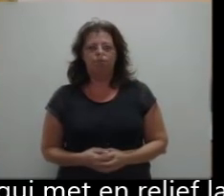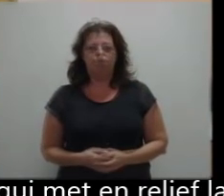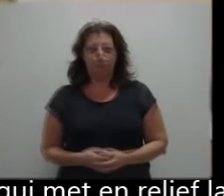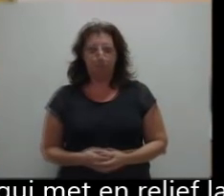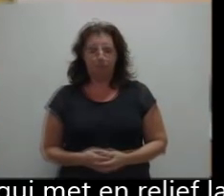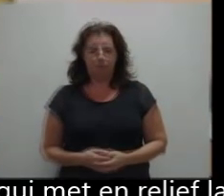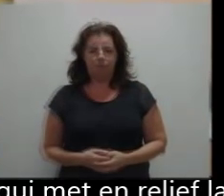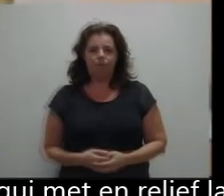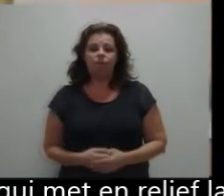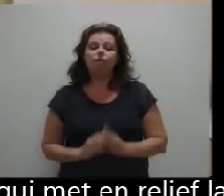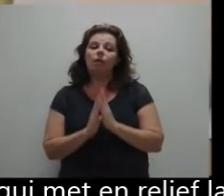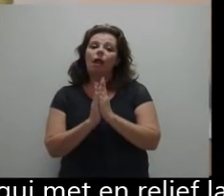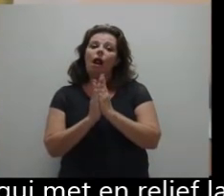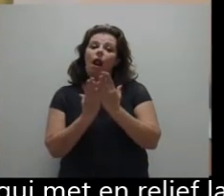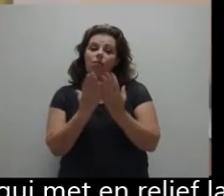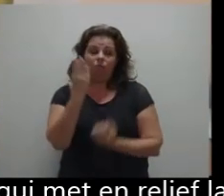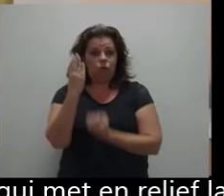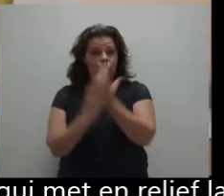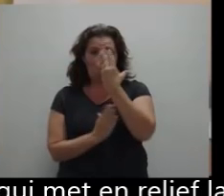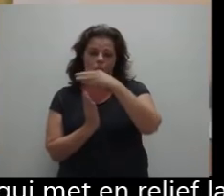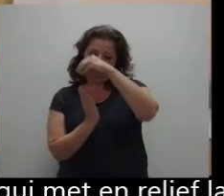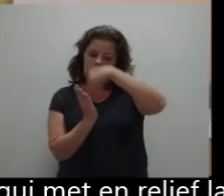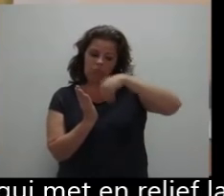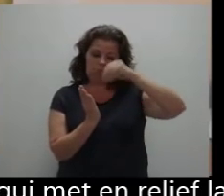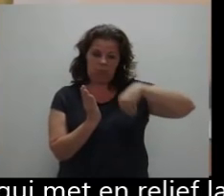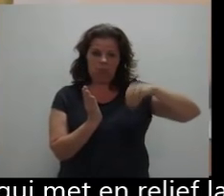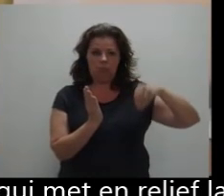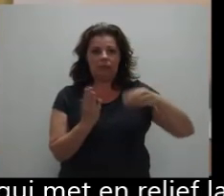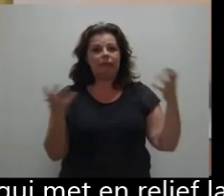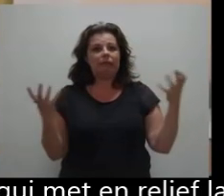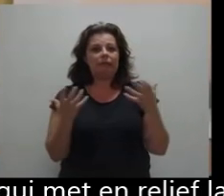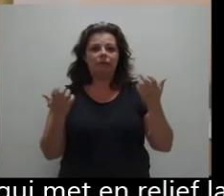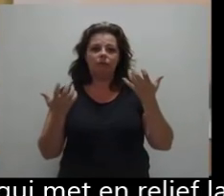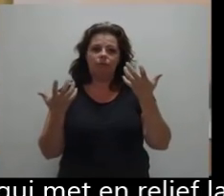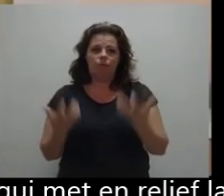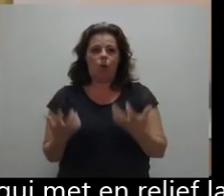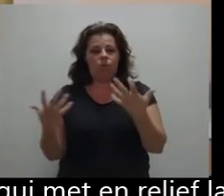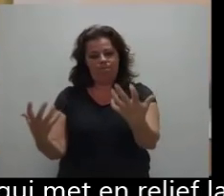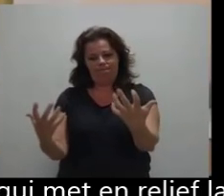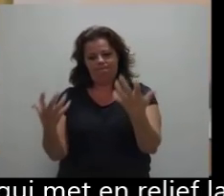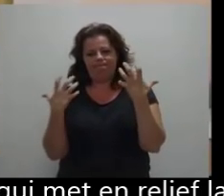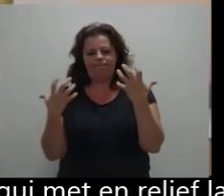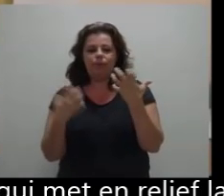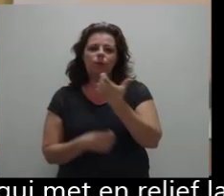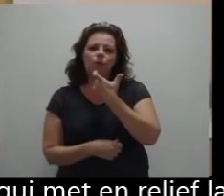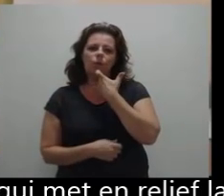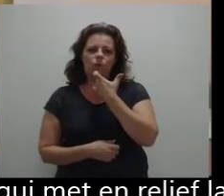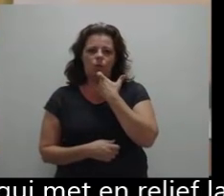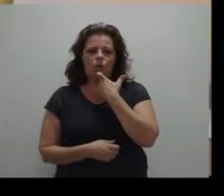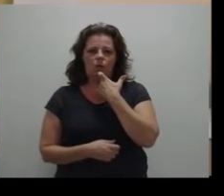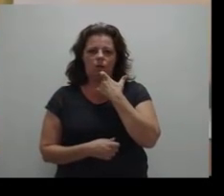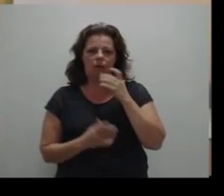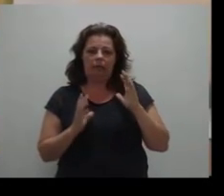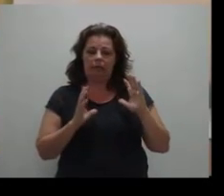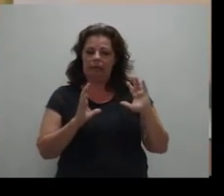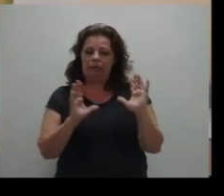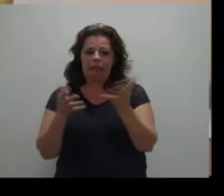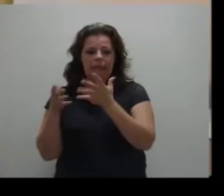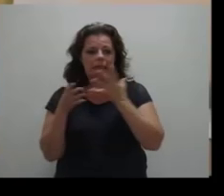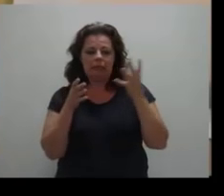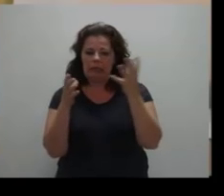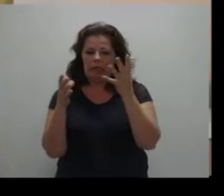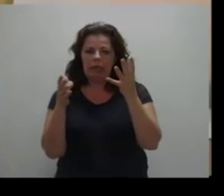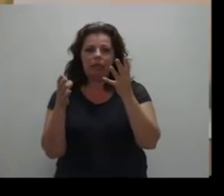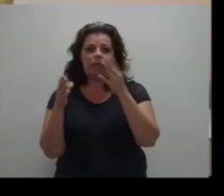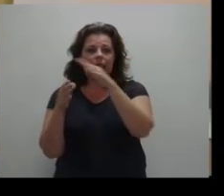J'ai donc écrit ce nouvel ouvrage qui met en relief la persistance de cette mise à l'écart envers